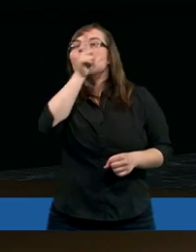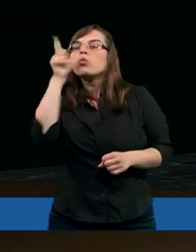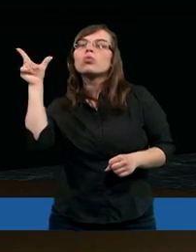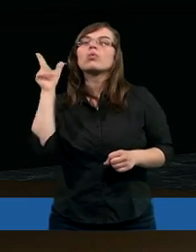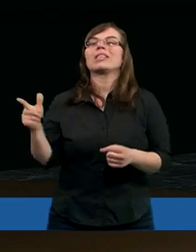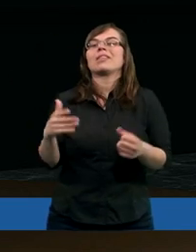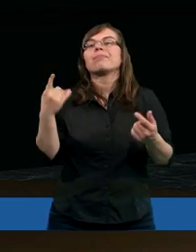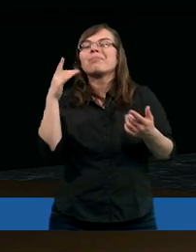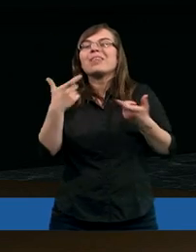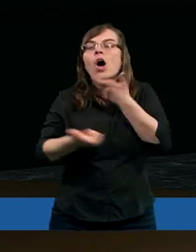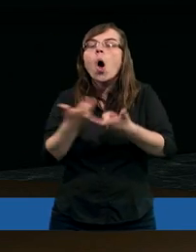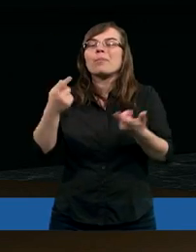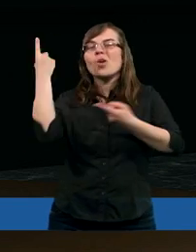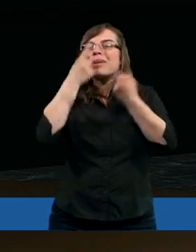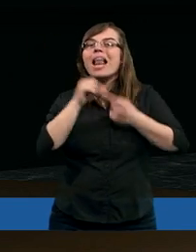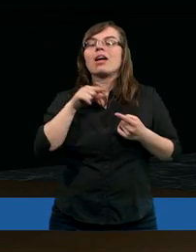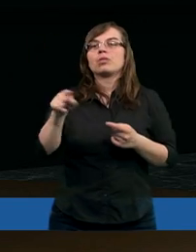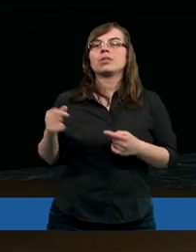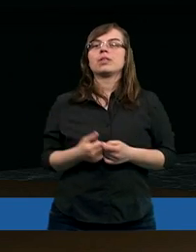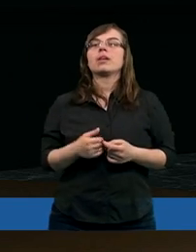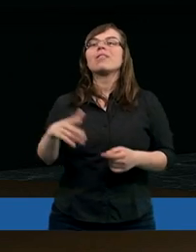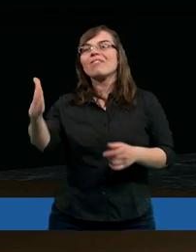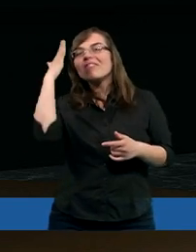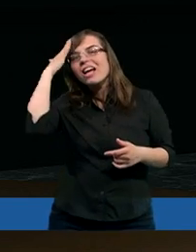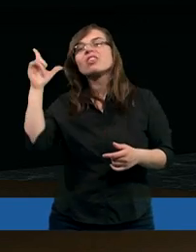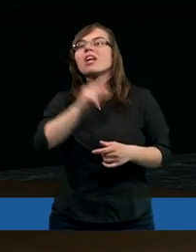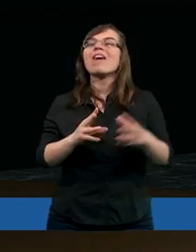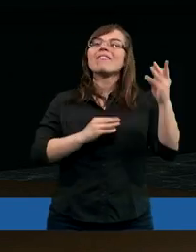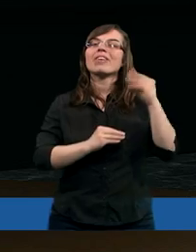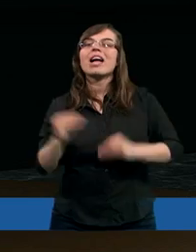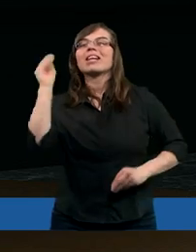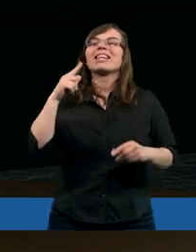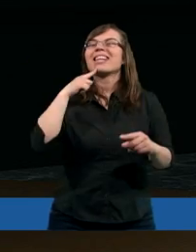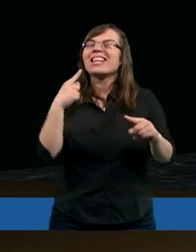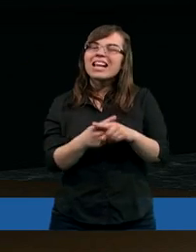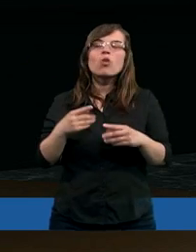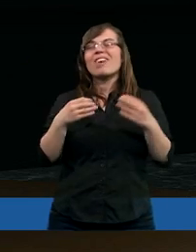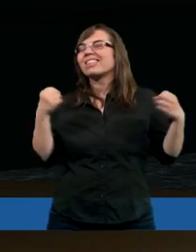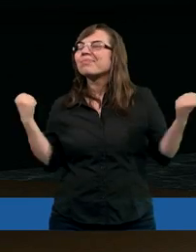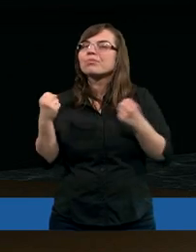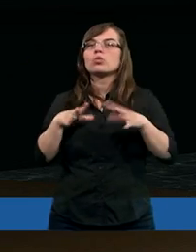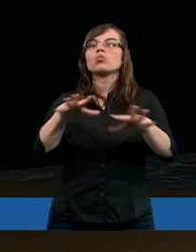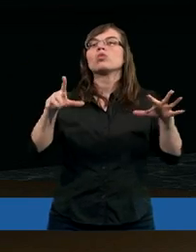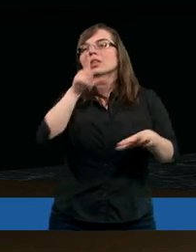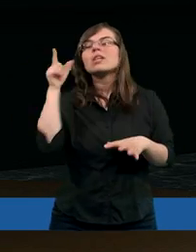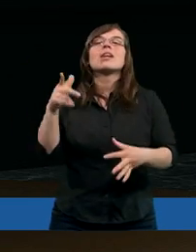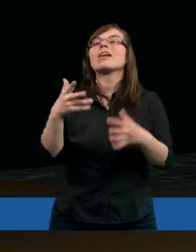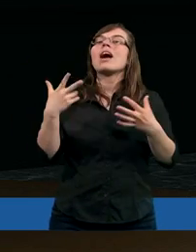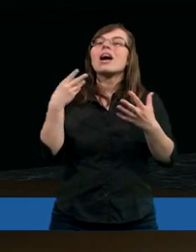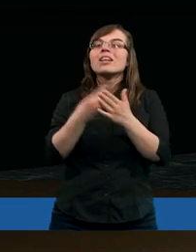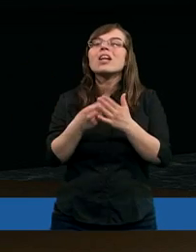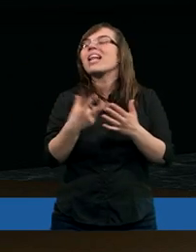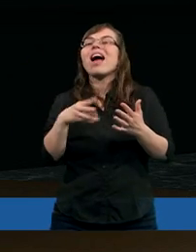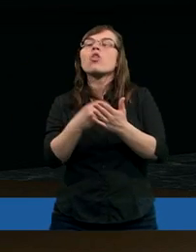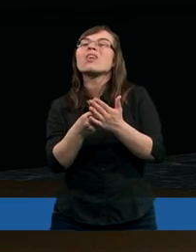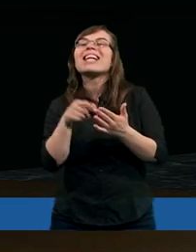będą chcieli pójść za Chrystusem, czy nie, to On właśnie wiedział, że zdecydowana większość jednak nie przyjmie tej ofiary